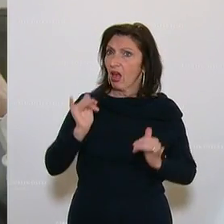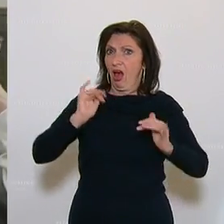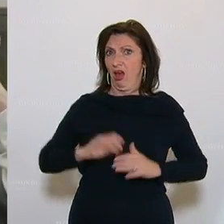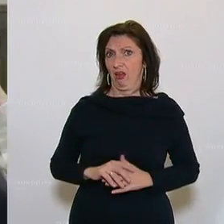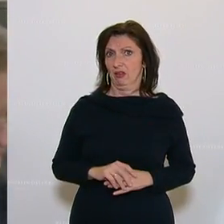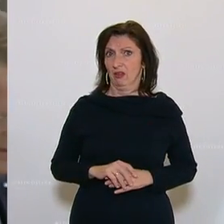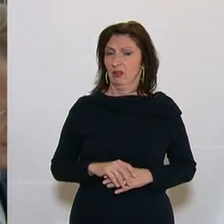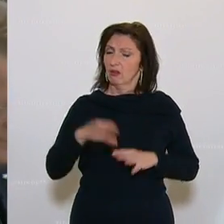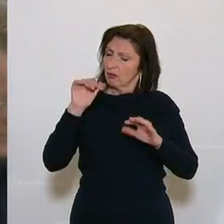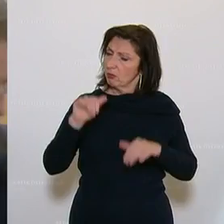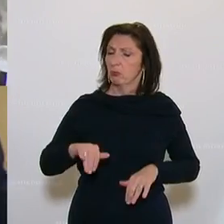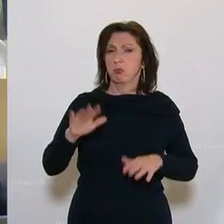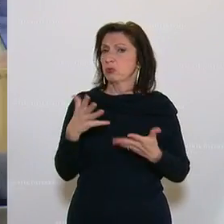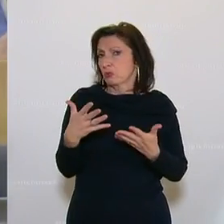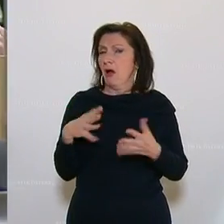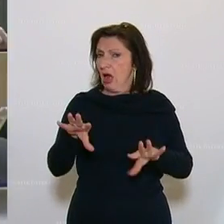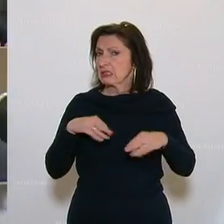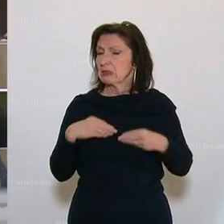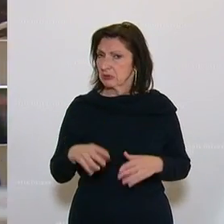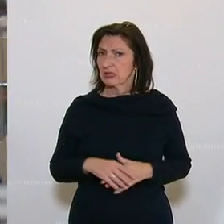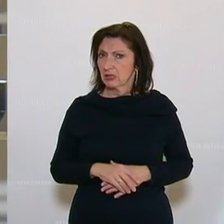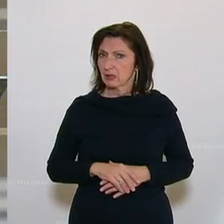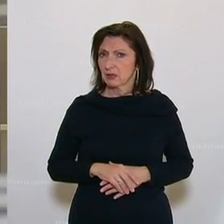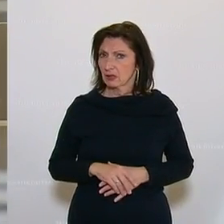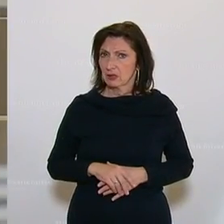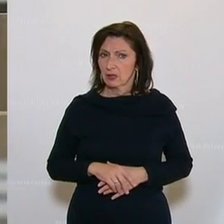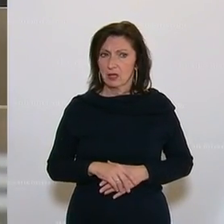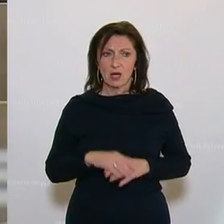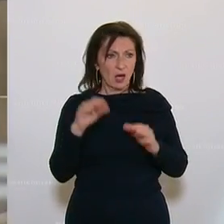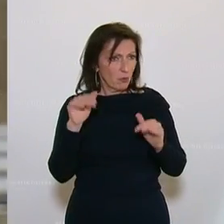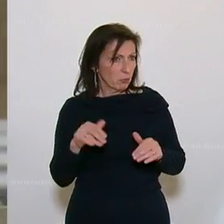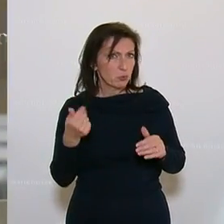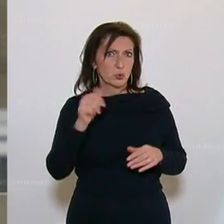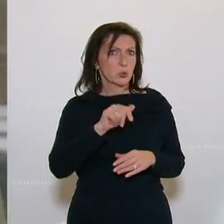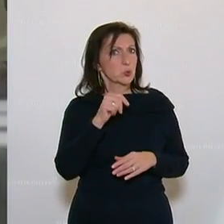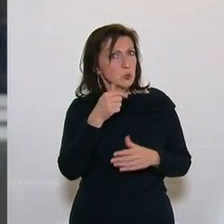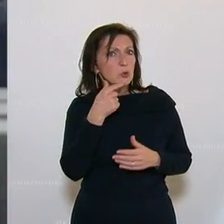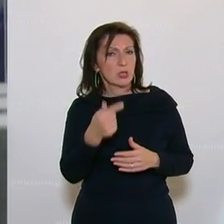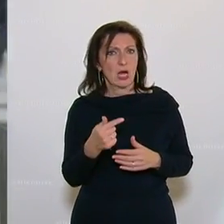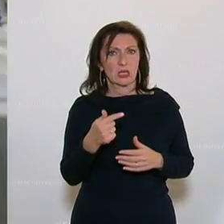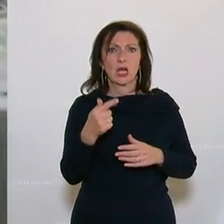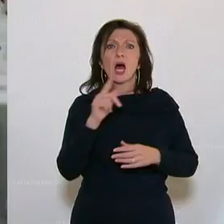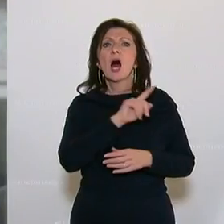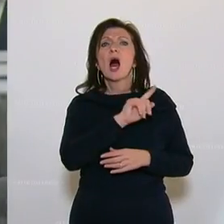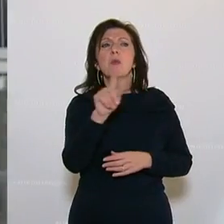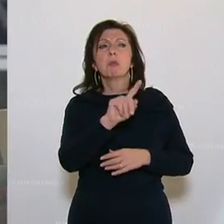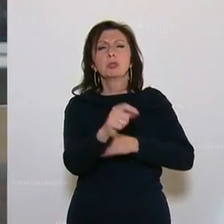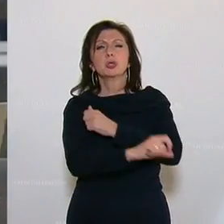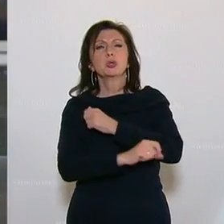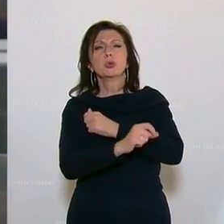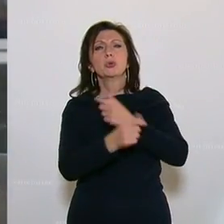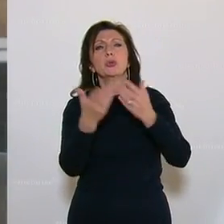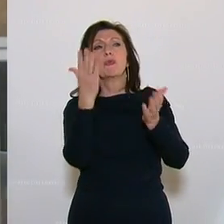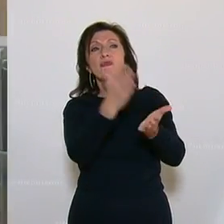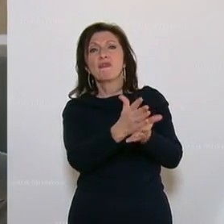nehmen, muss man auch dazu etwas sagen. Aber wenn er ein Studium fertig hat, wird er mich vielleicht